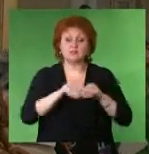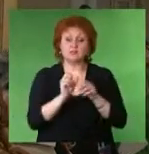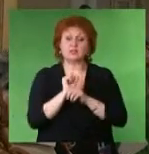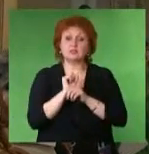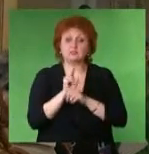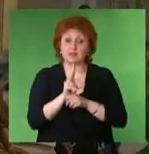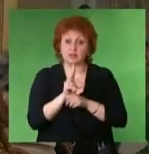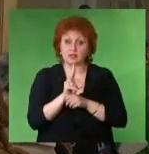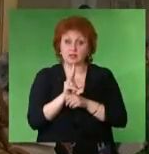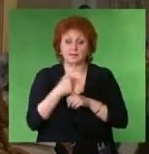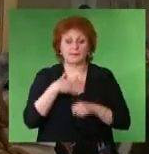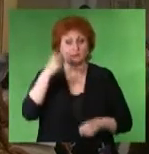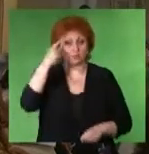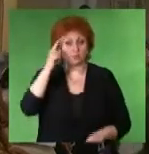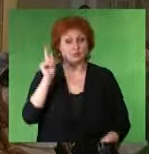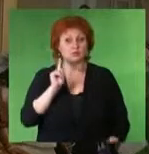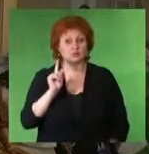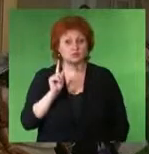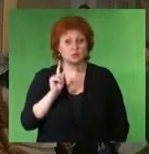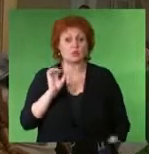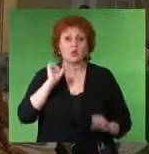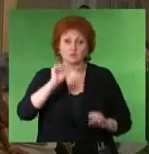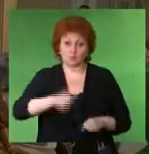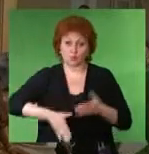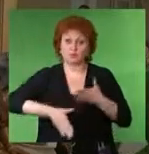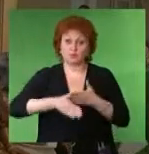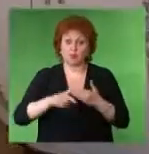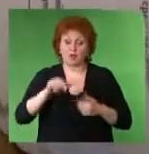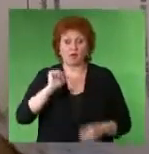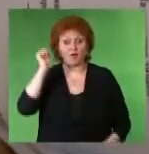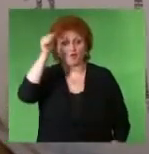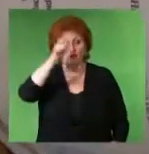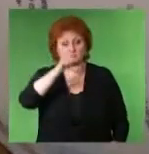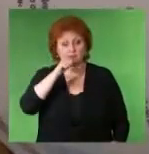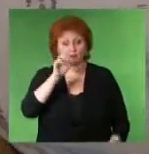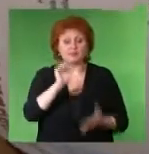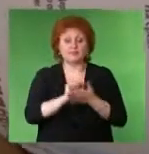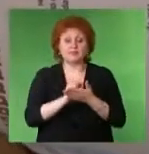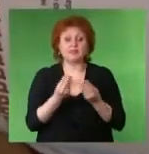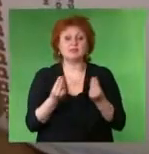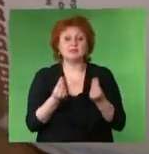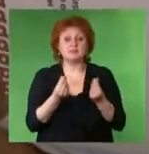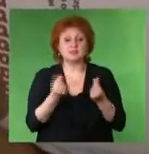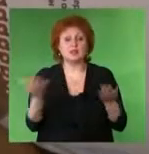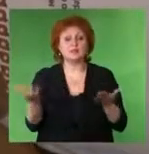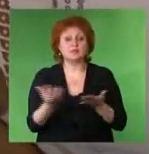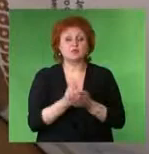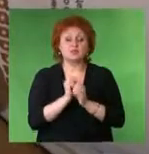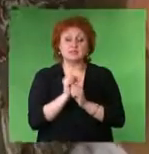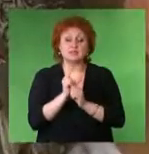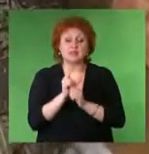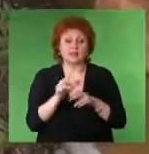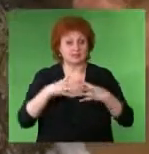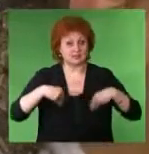семей оказалось 13, вот и мы надеемся, что мы сможем им помочь В этом году сертификаты с денежными средствами